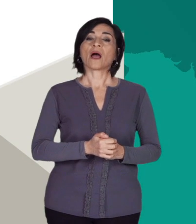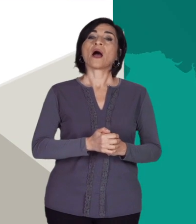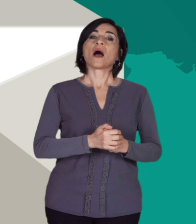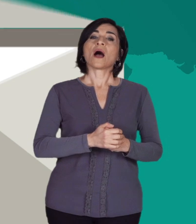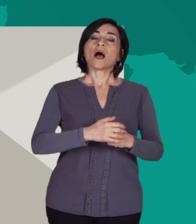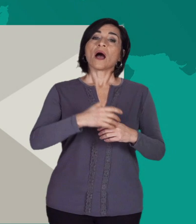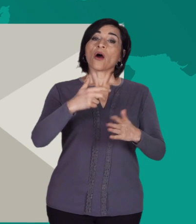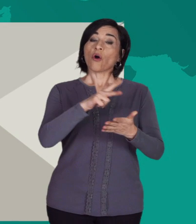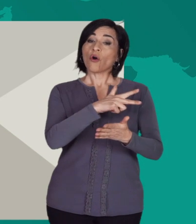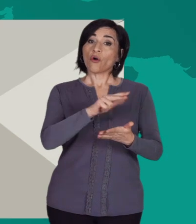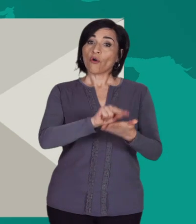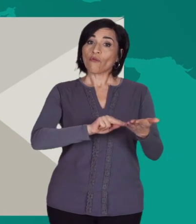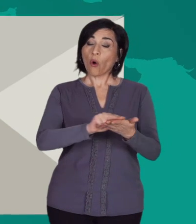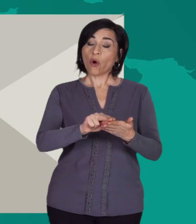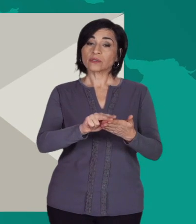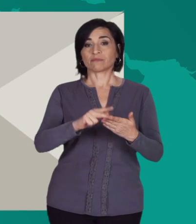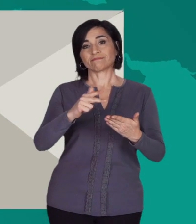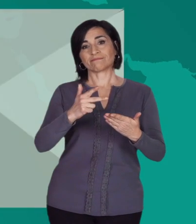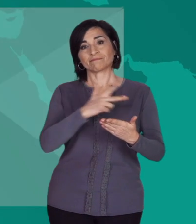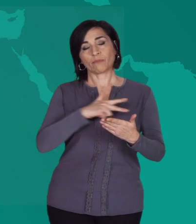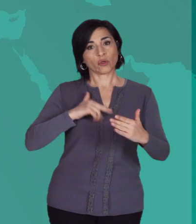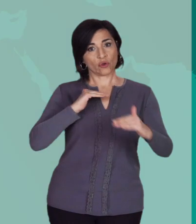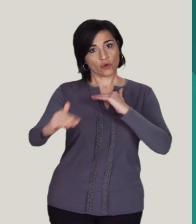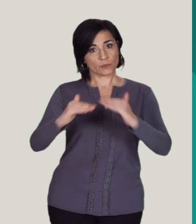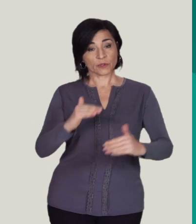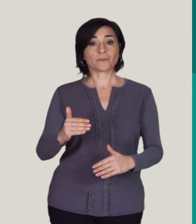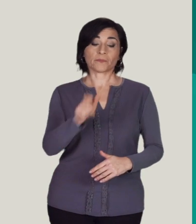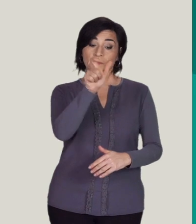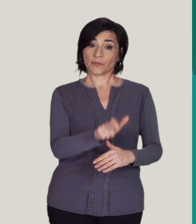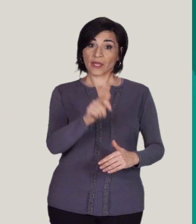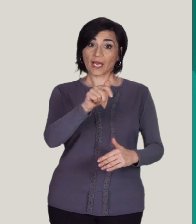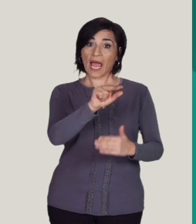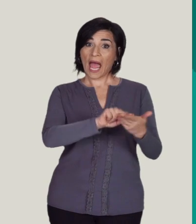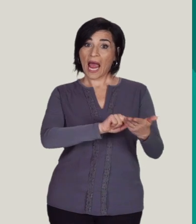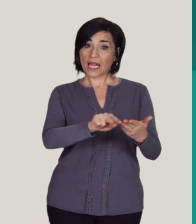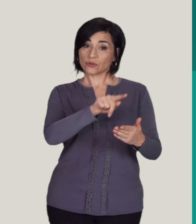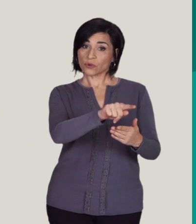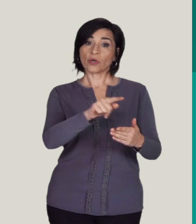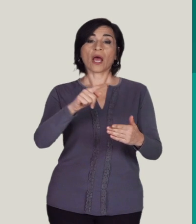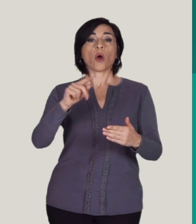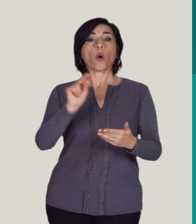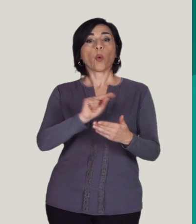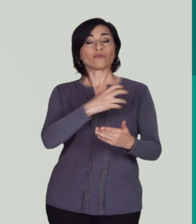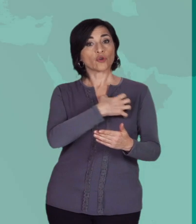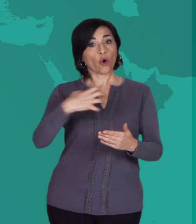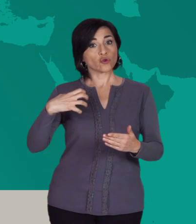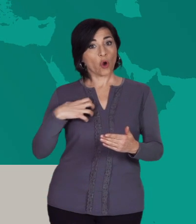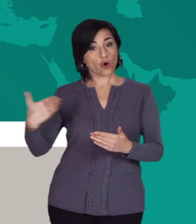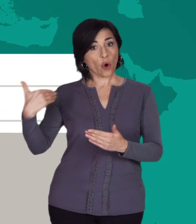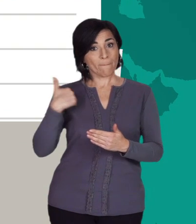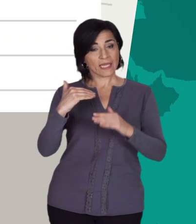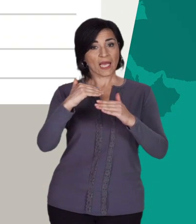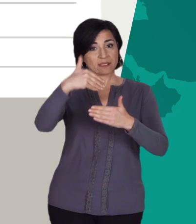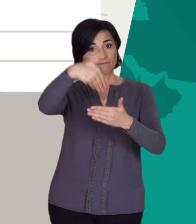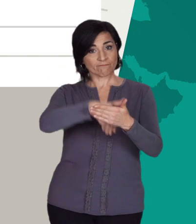Si vota per corrispondenza. A ogni elettore sarà spedito dall'ufficio consolare di competenza un